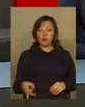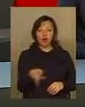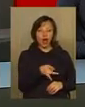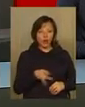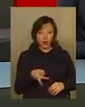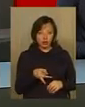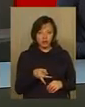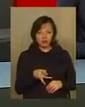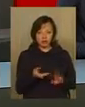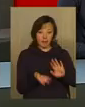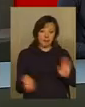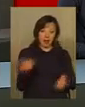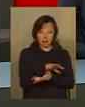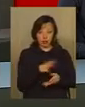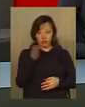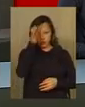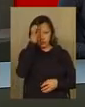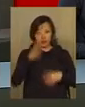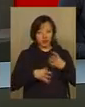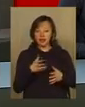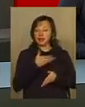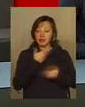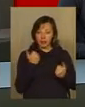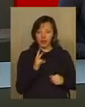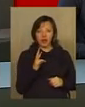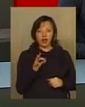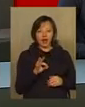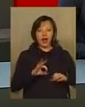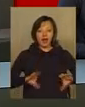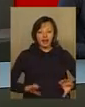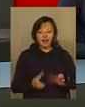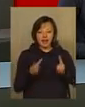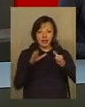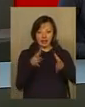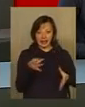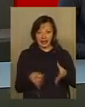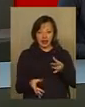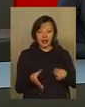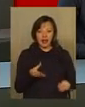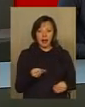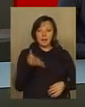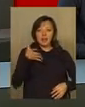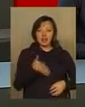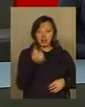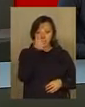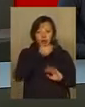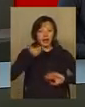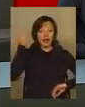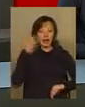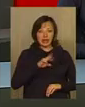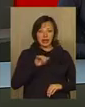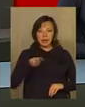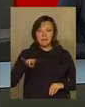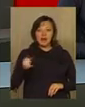району, з ніг на голову світогляд науковців не перевернула. Глиняний глек, якому 5 тисяч років, належить до трипільської культури.